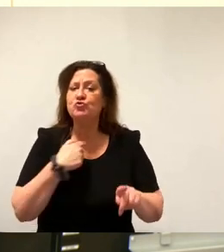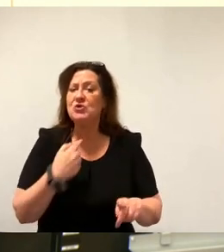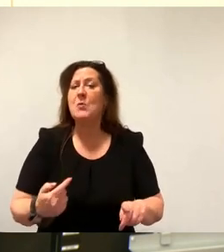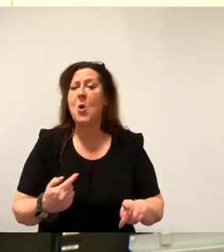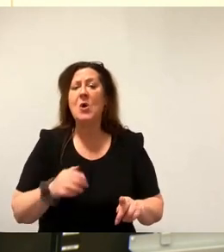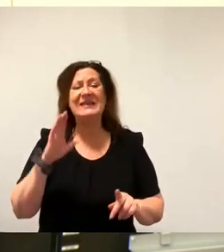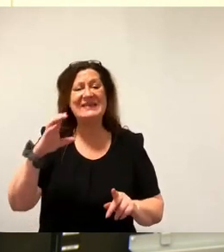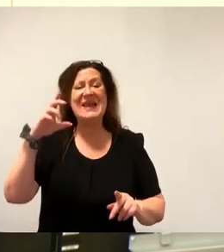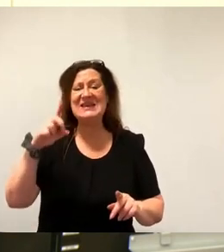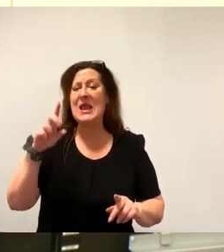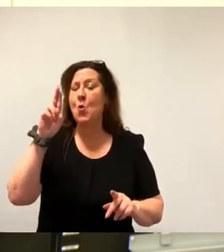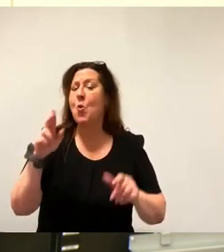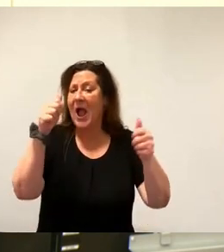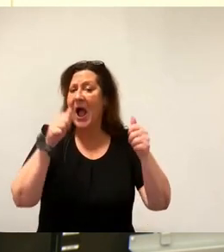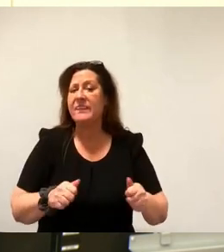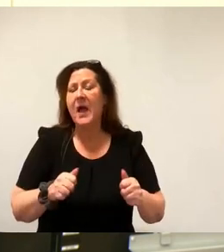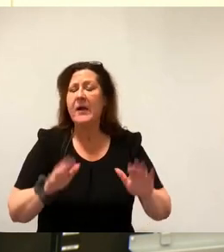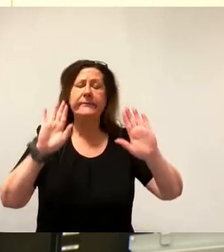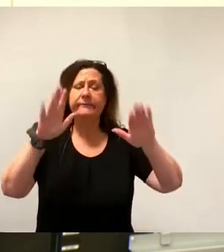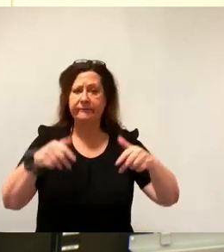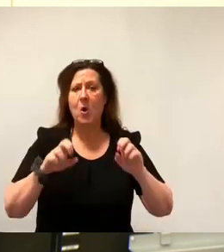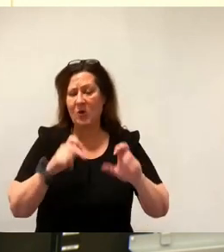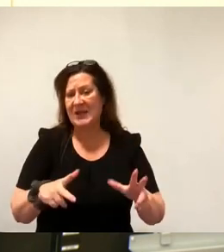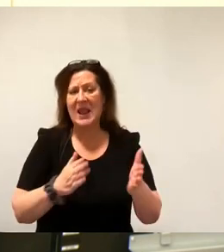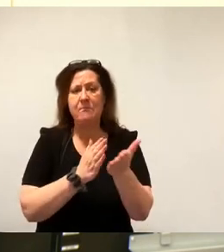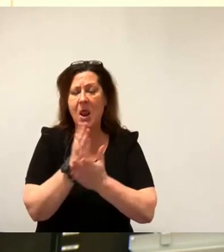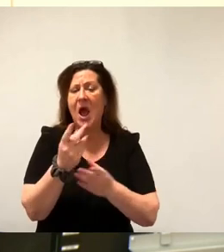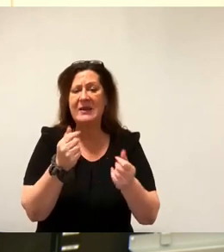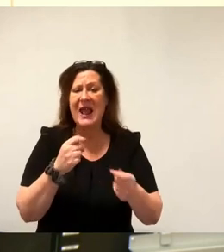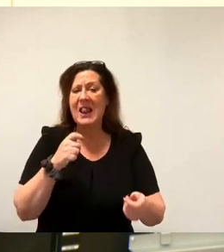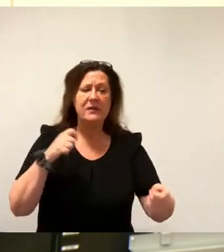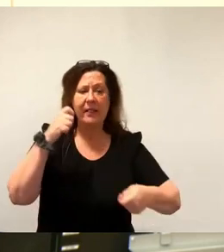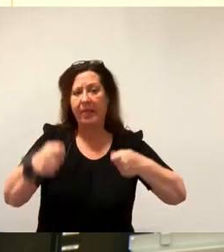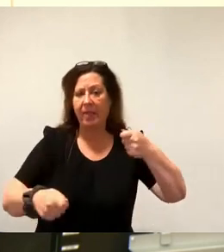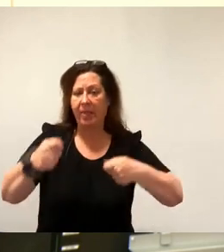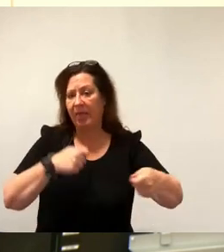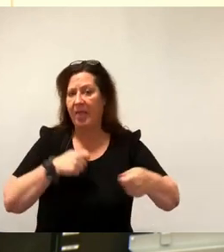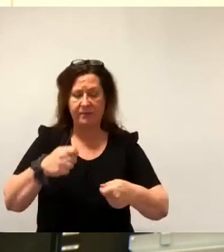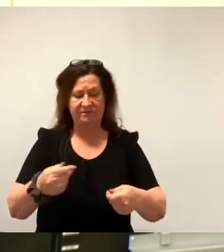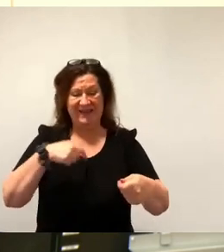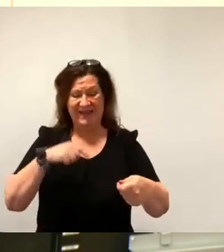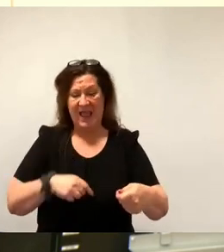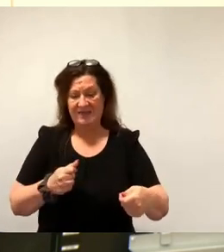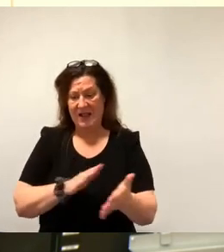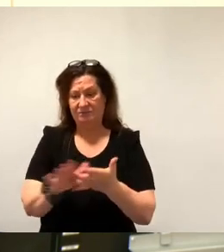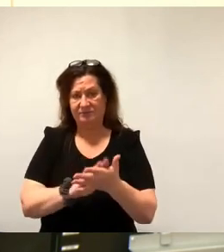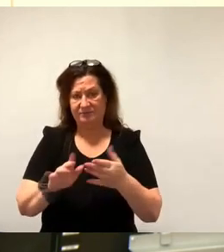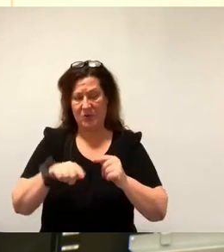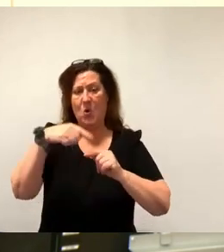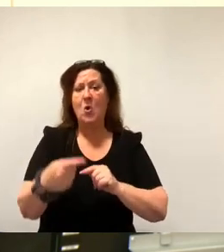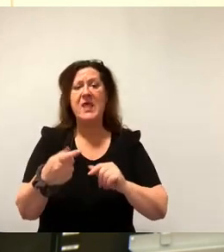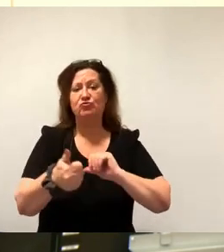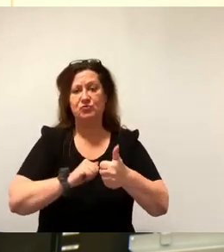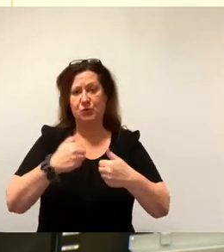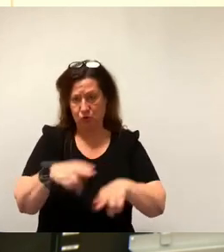auch nichts, weil es ist ja eh schon der Plan, dass das Geld einfach nur getauscht wird, jetzt vorgezogen wird und 26 wieder in den eB-Sport zurückkommt. Aber wenn